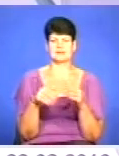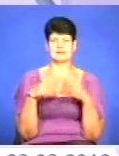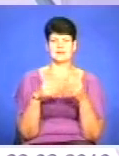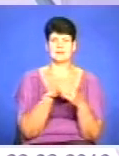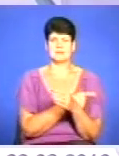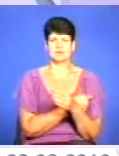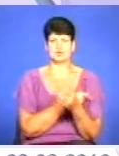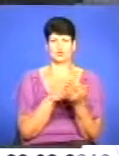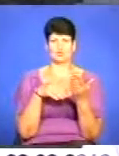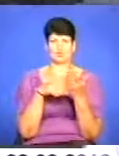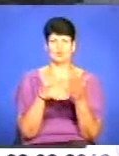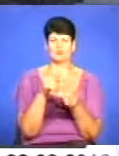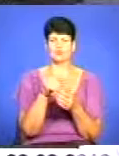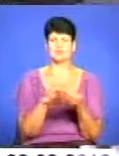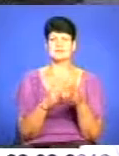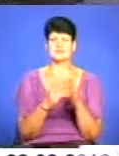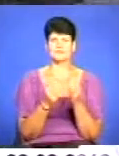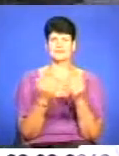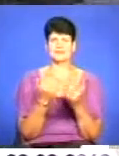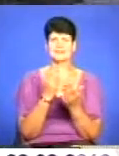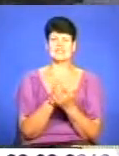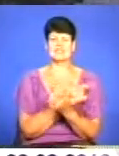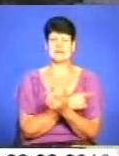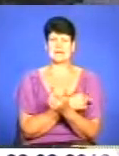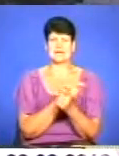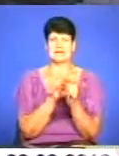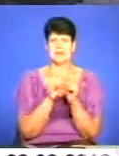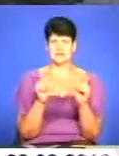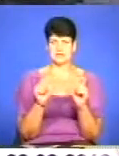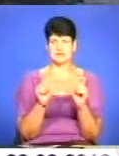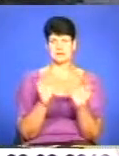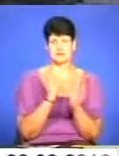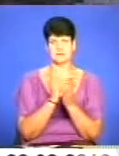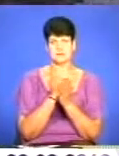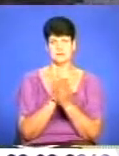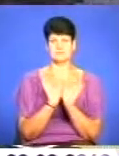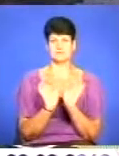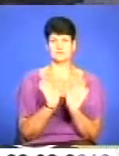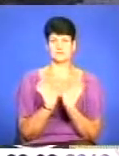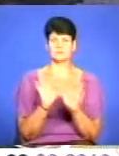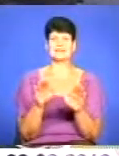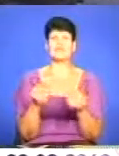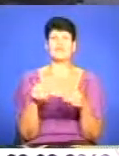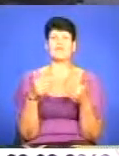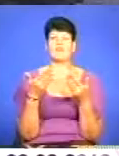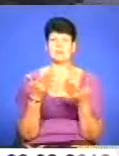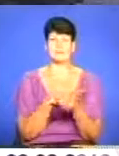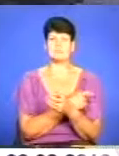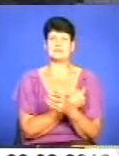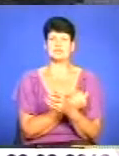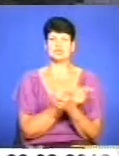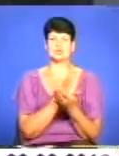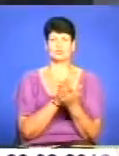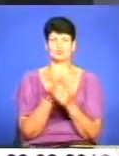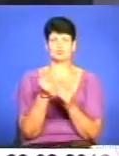Я вважаю, що той стан, в якому перебуває зараз лікарня, він достатньо оптимальний, для того, щоб надавати медичні послуги